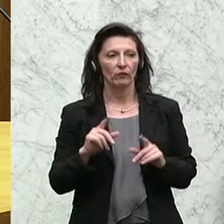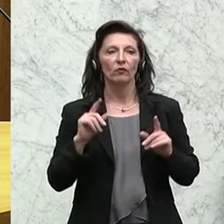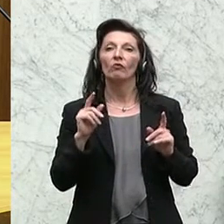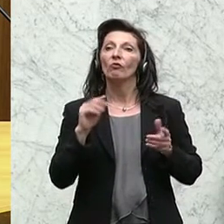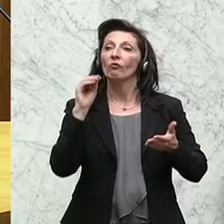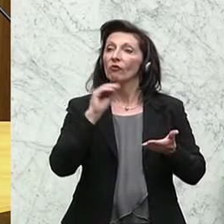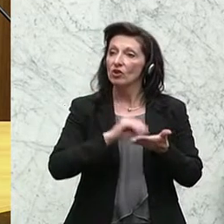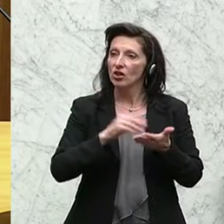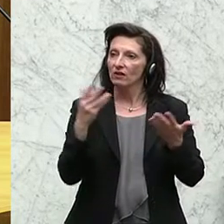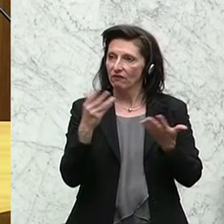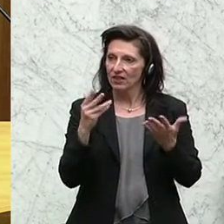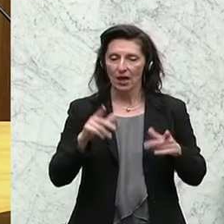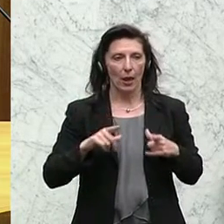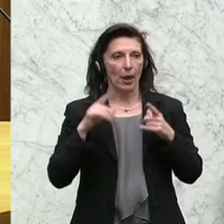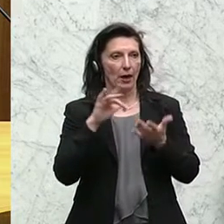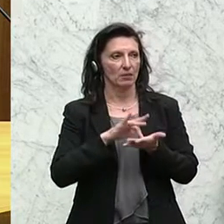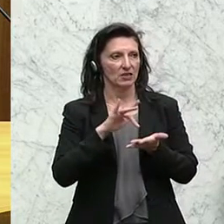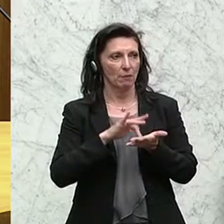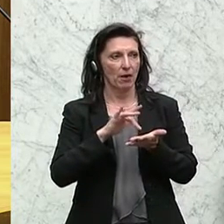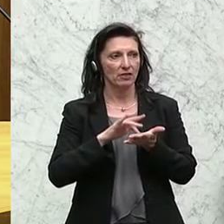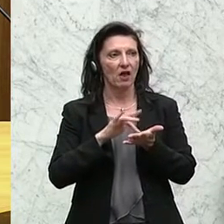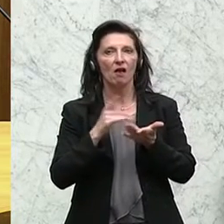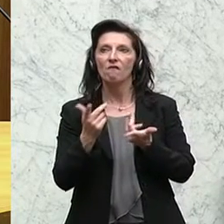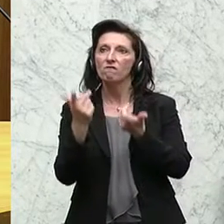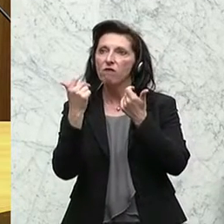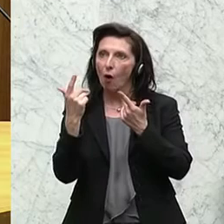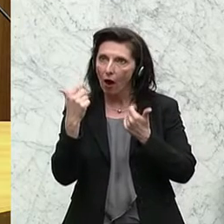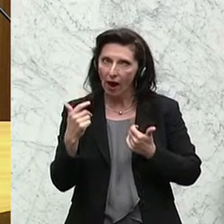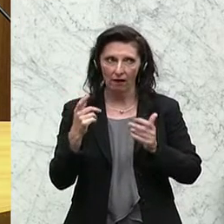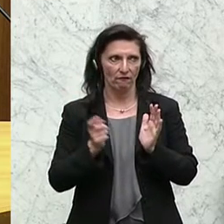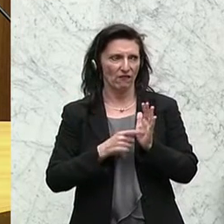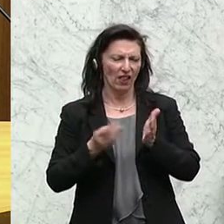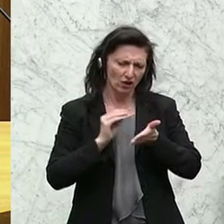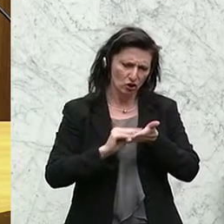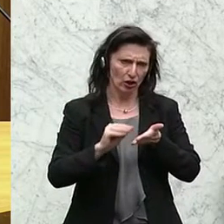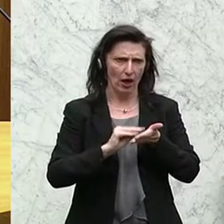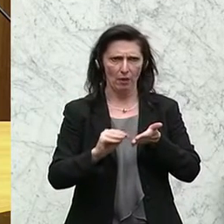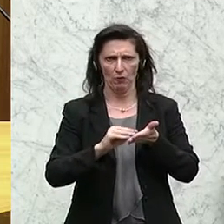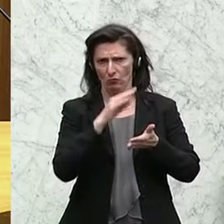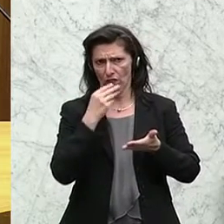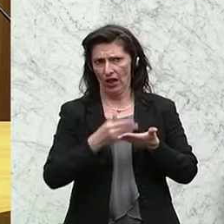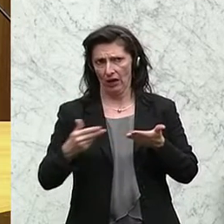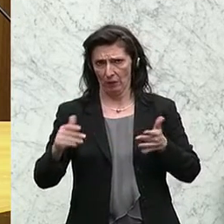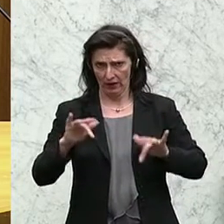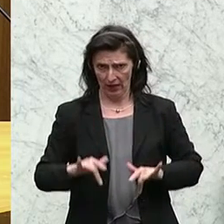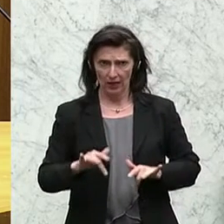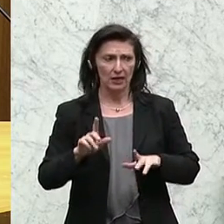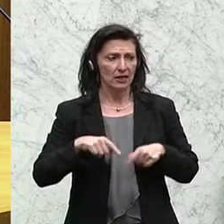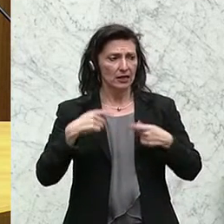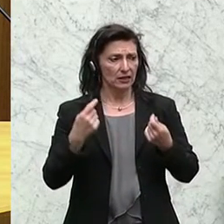Herkunftsbezeichnung für Lebensmittel und dazu gibt es auch handfeste Argumente. So spricht eine Studie